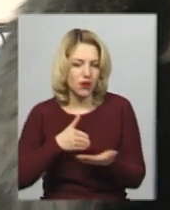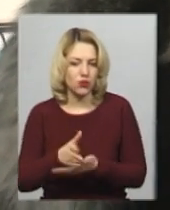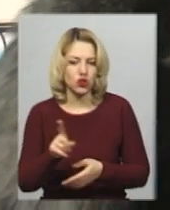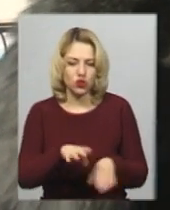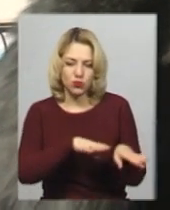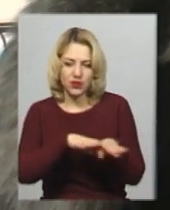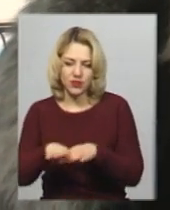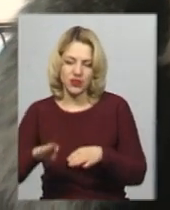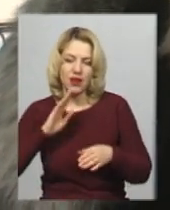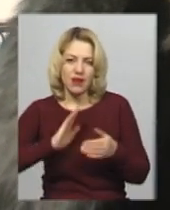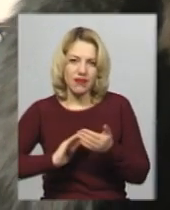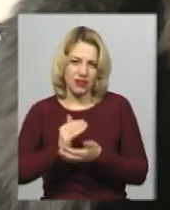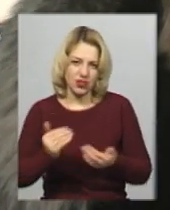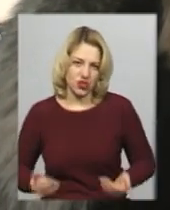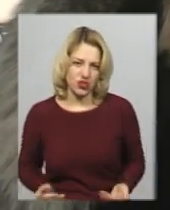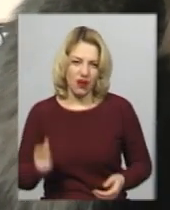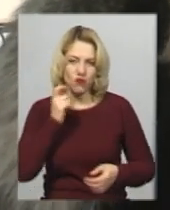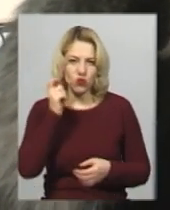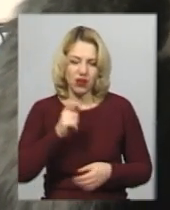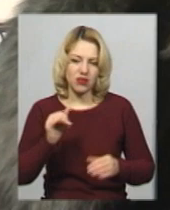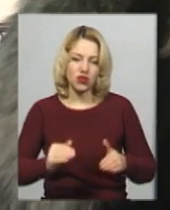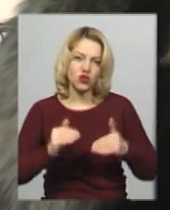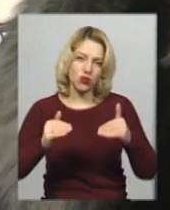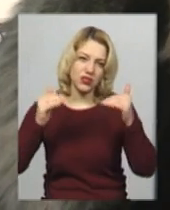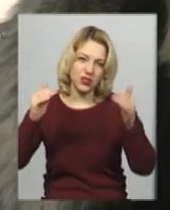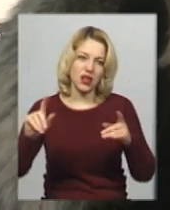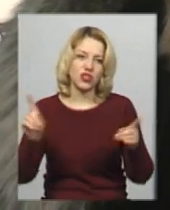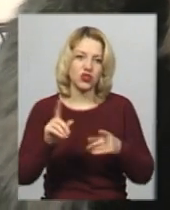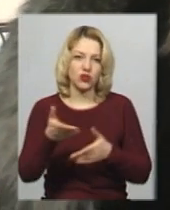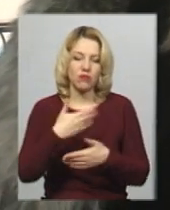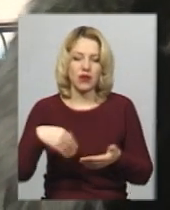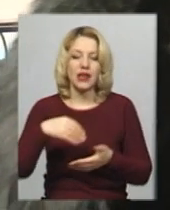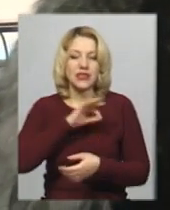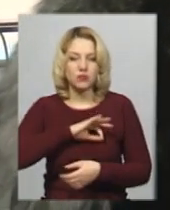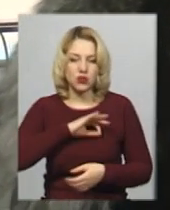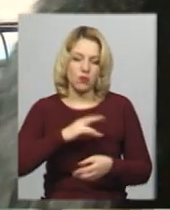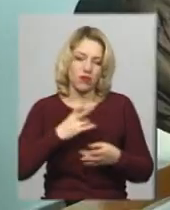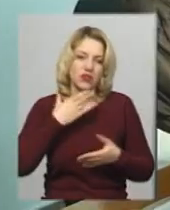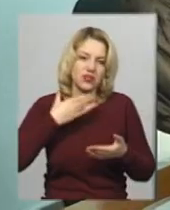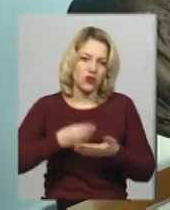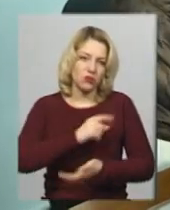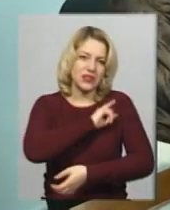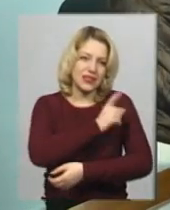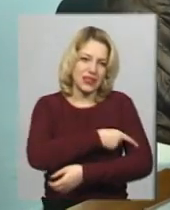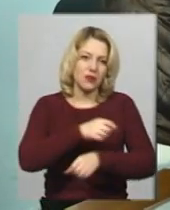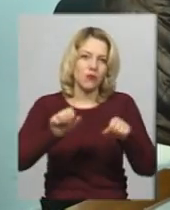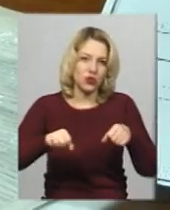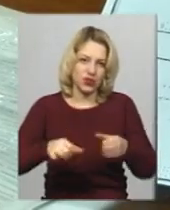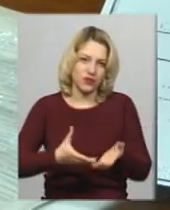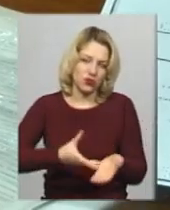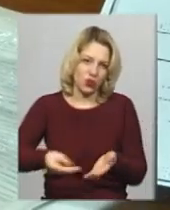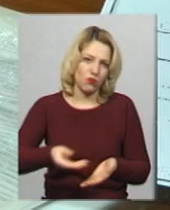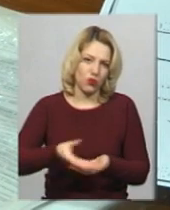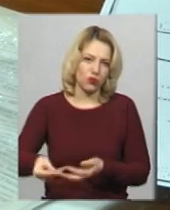якість життя населення України зростав. І, власне кажучи, все те, що ми споживаємо, ми маємо оплачувати власними силами. Анастасія Олексюк, Вікторія